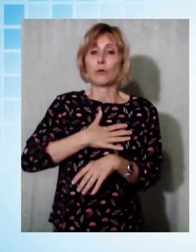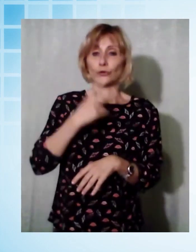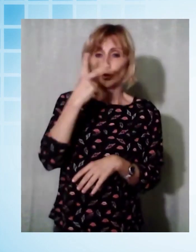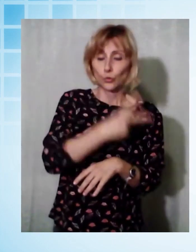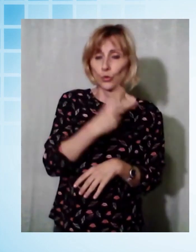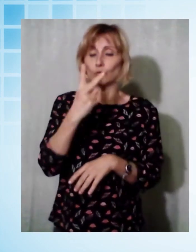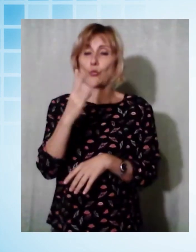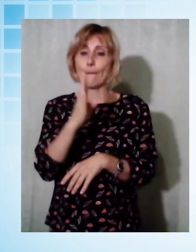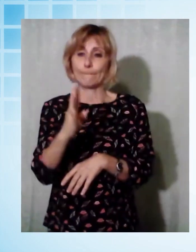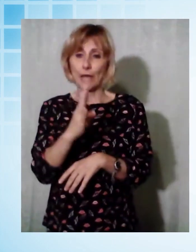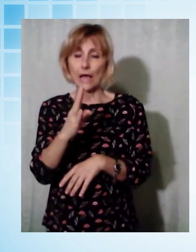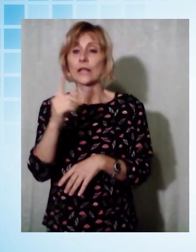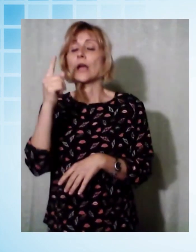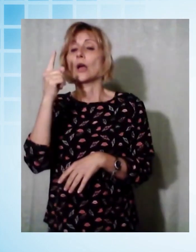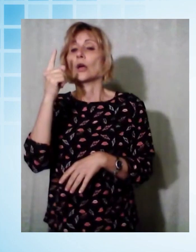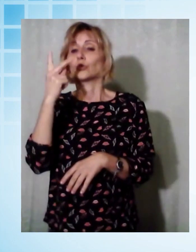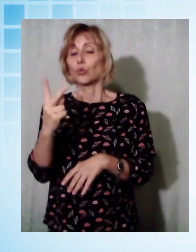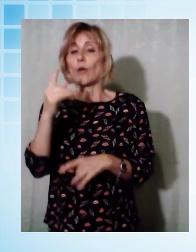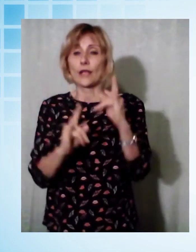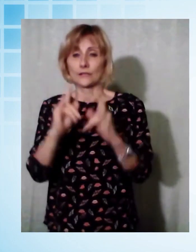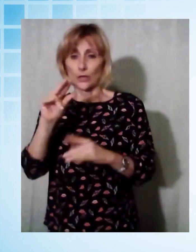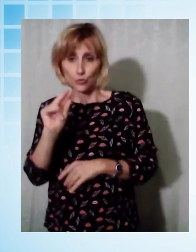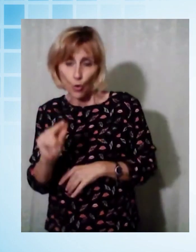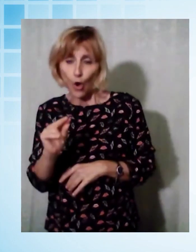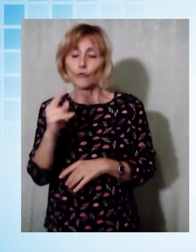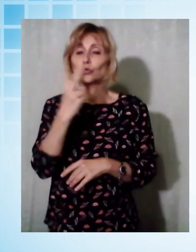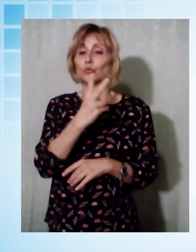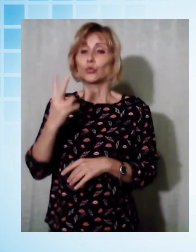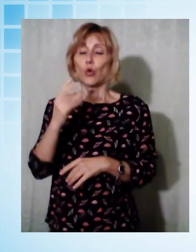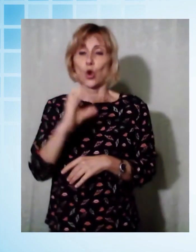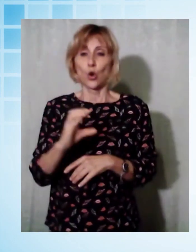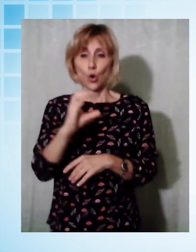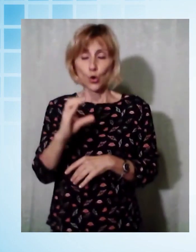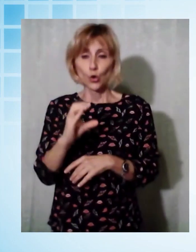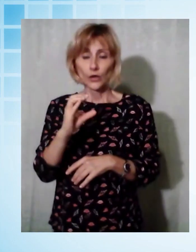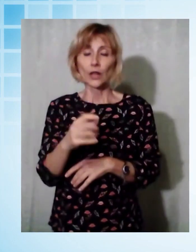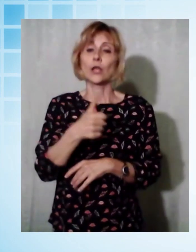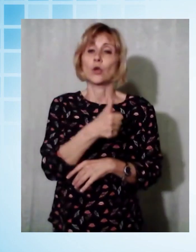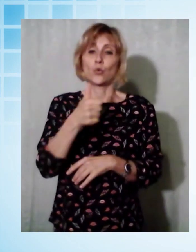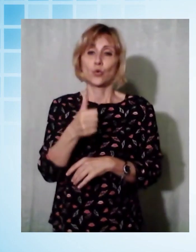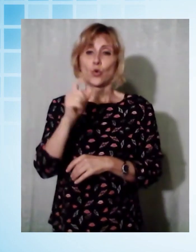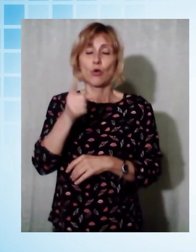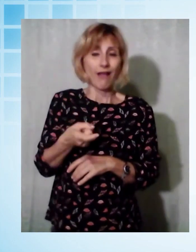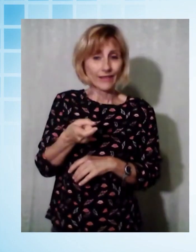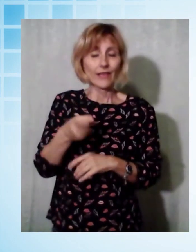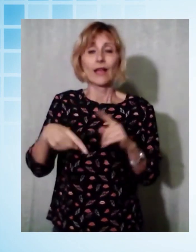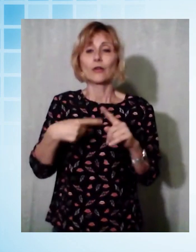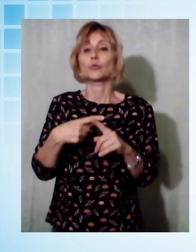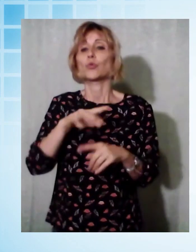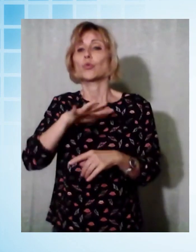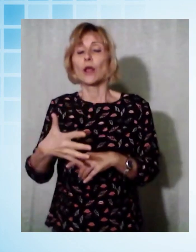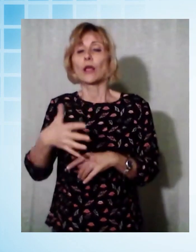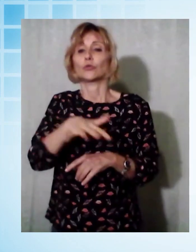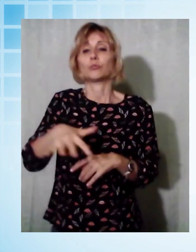Barga, 1 a Castelnuovo di Garfagnana, 2 a Coreglia Antelminelli, 1 a Gallicano e un altro caso a Piazza del Serchio.